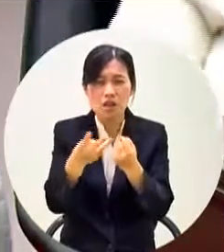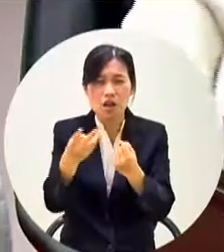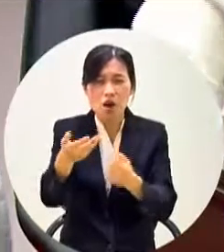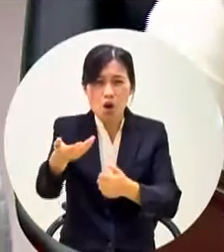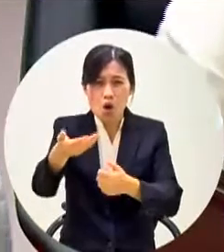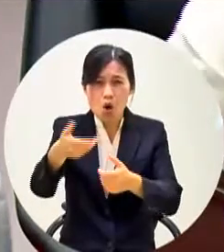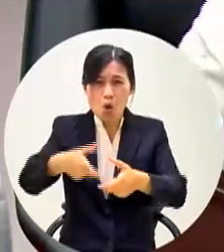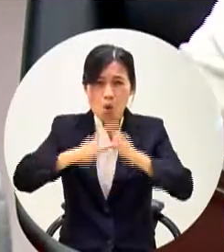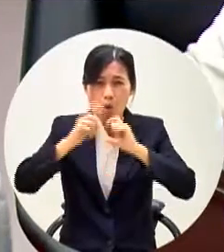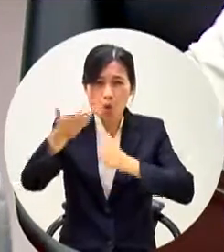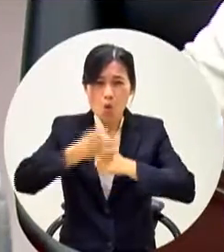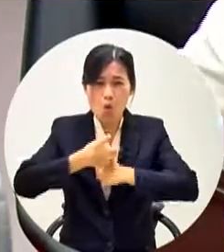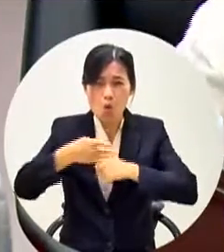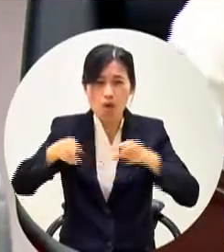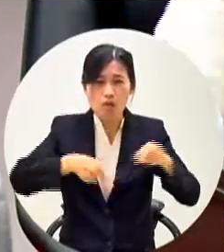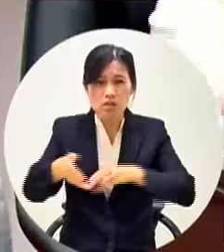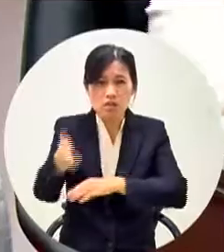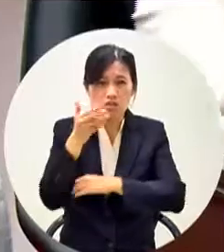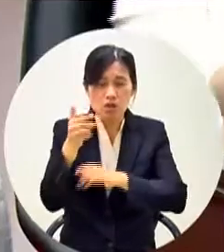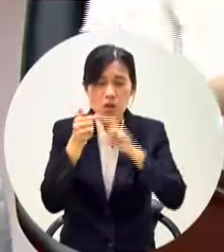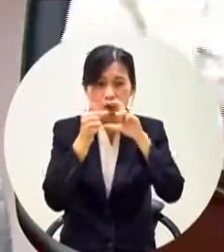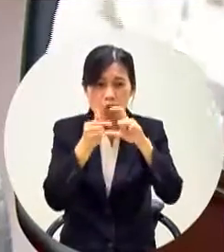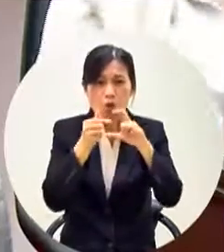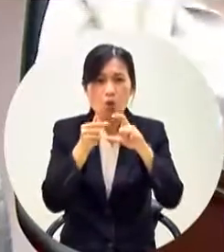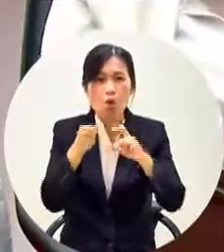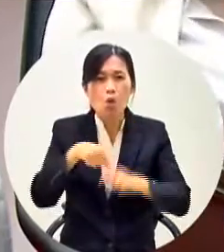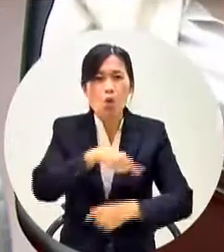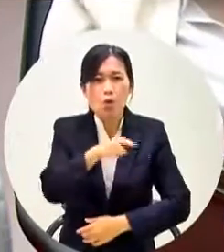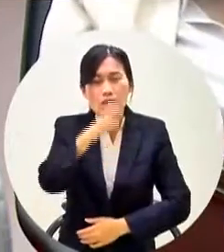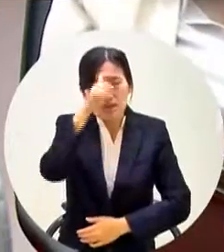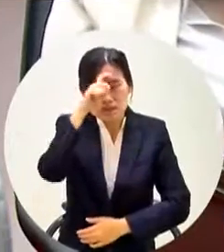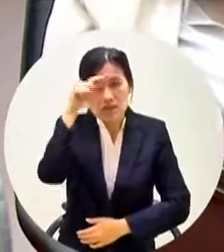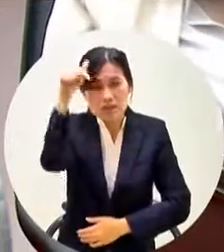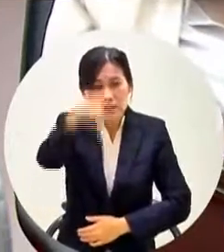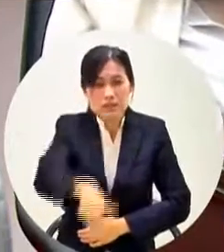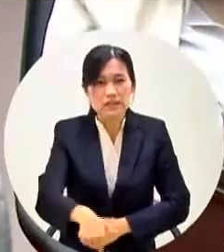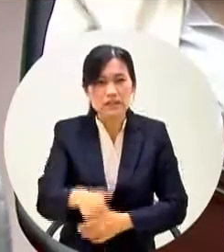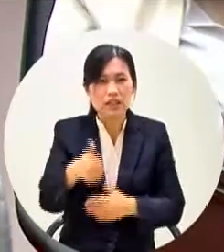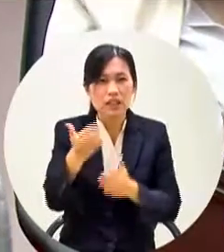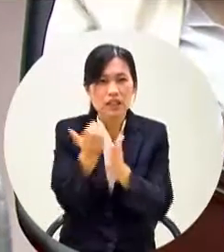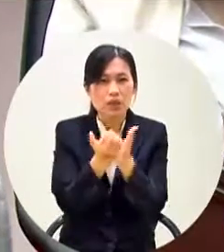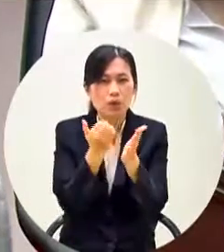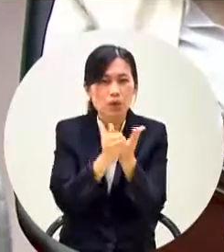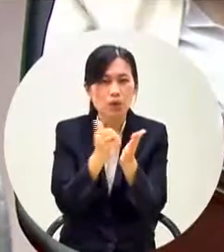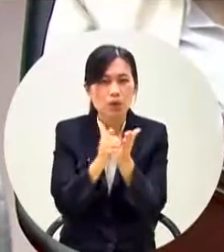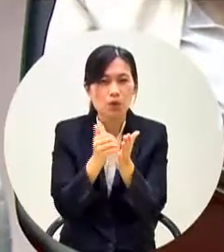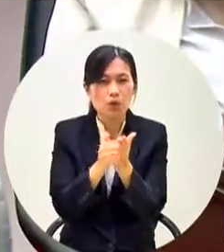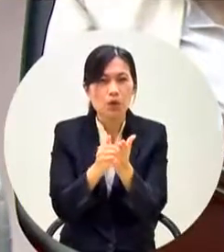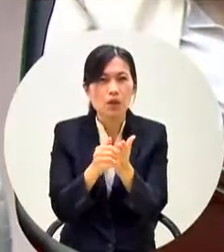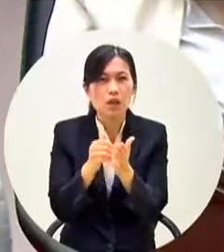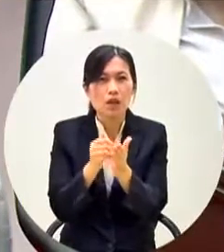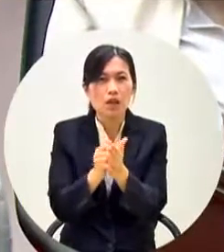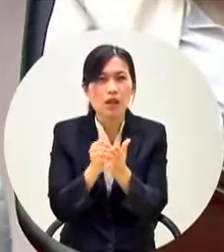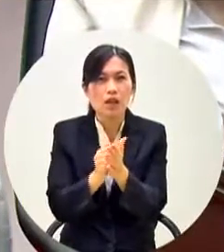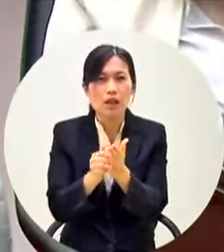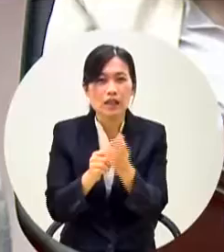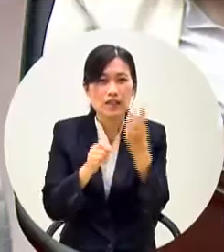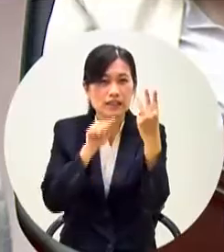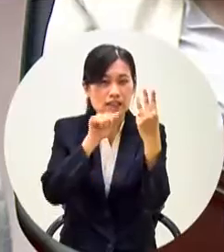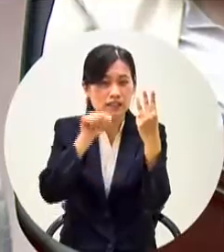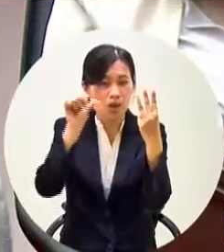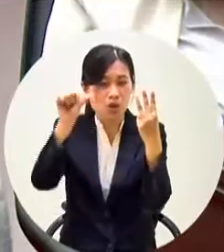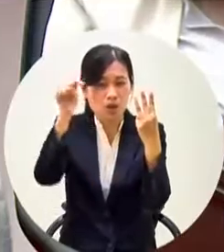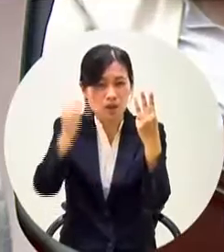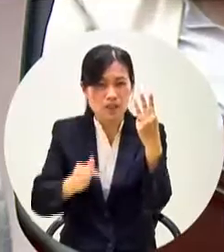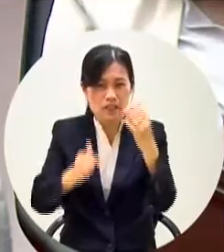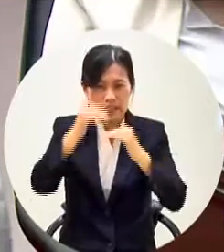還給我們的行政區所以我們希望下一度的編列民住在稅初三點五億限